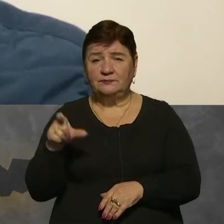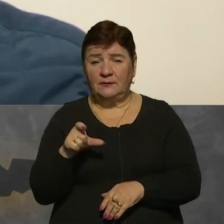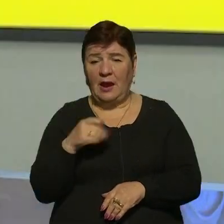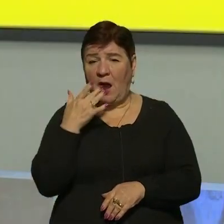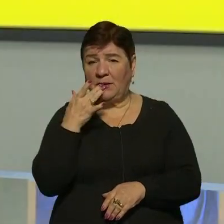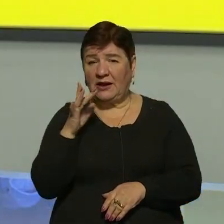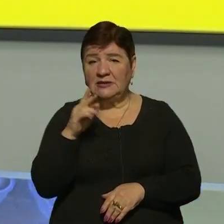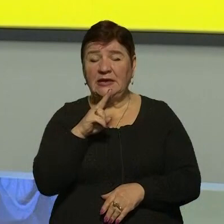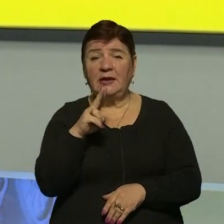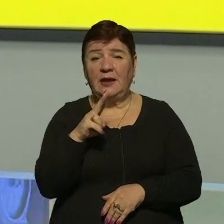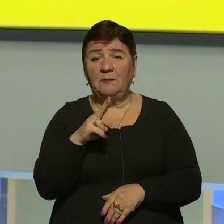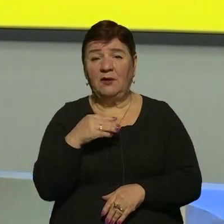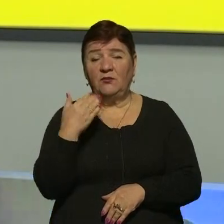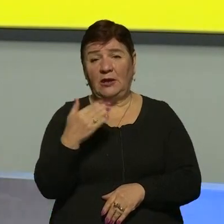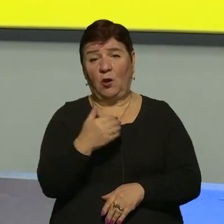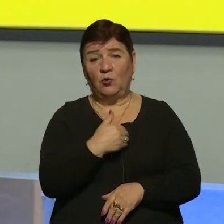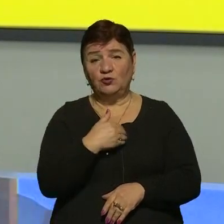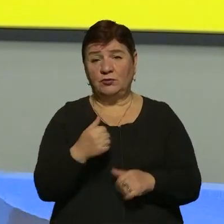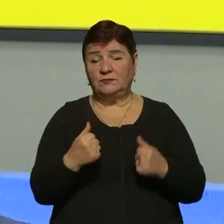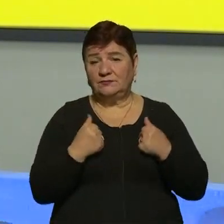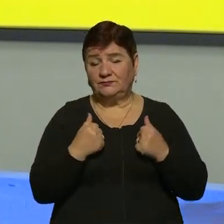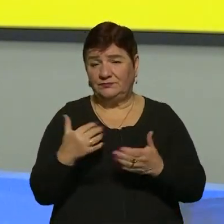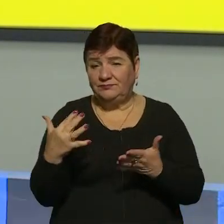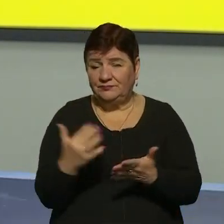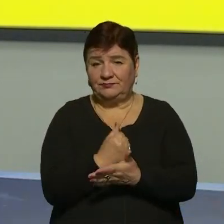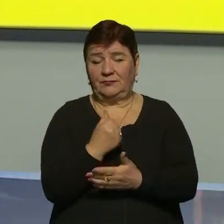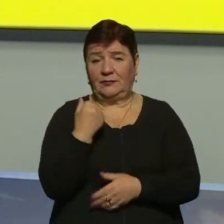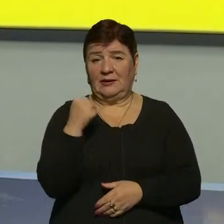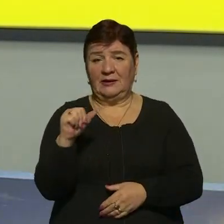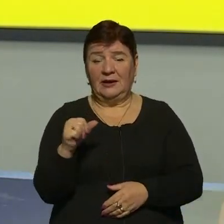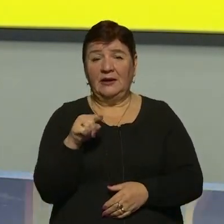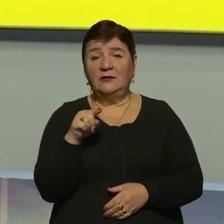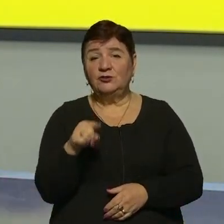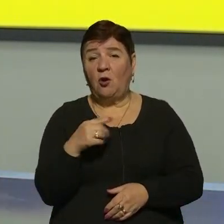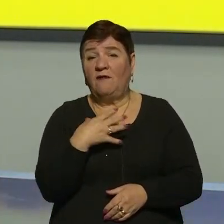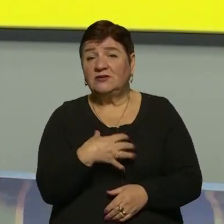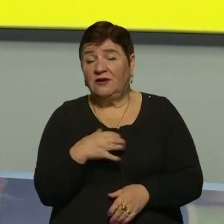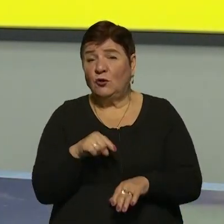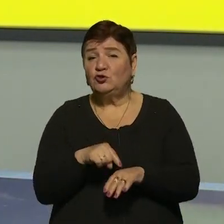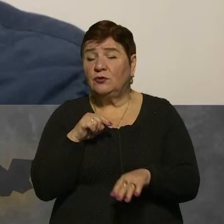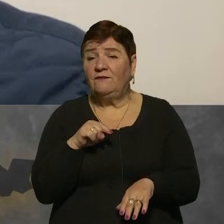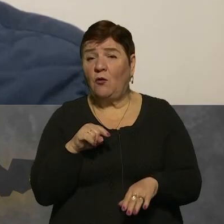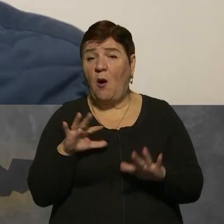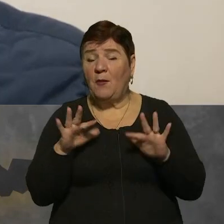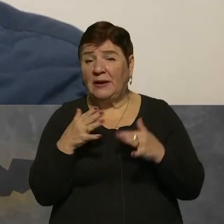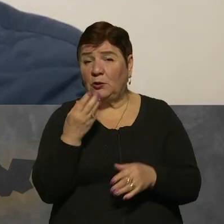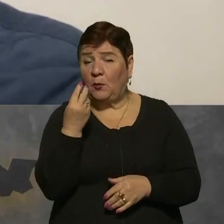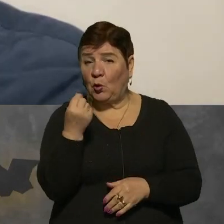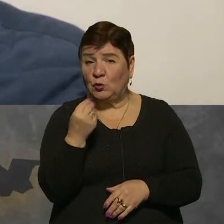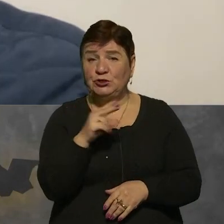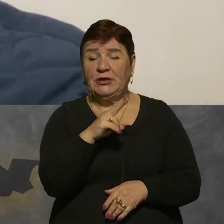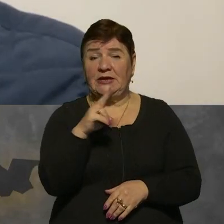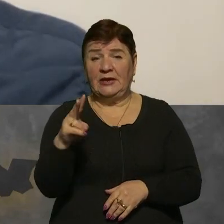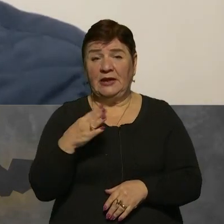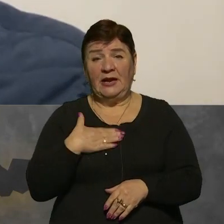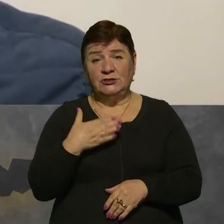американців, якими меседжами вони намагаються цього досягти? Ну, окрім цього важливого, чутливого моменту про гроші, про те, що